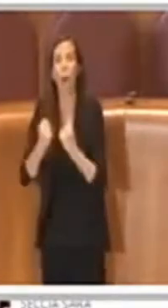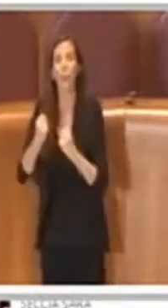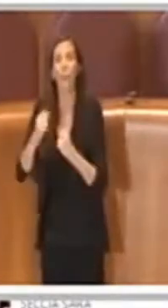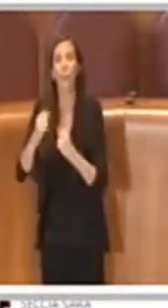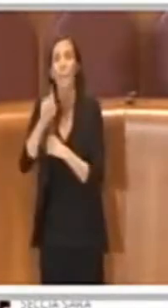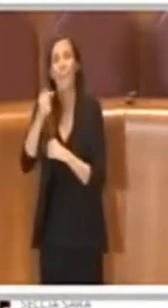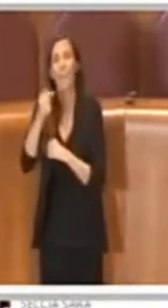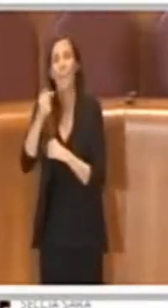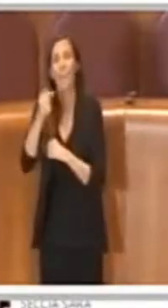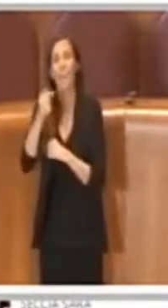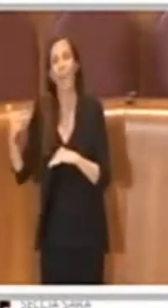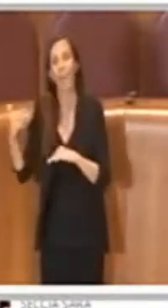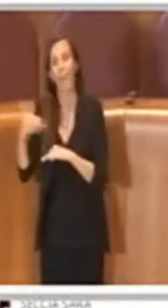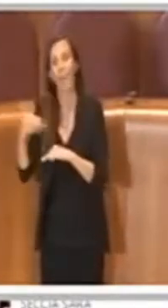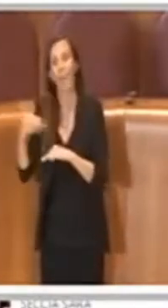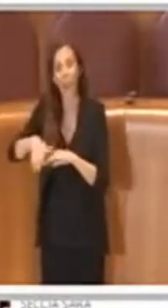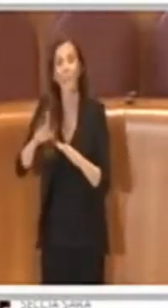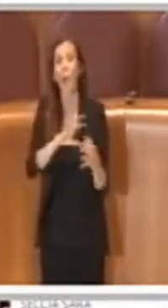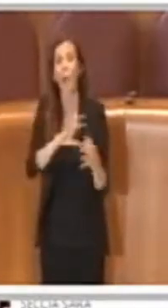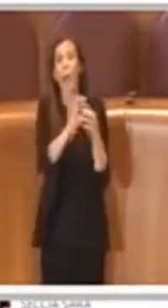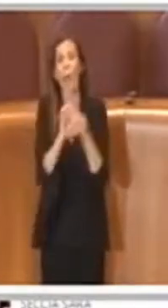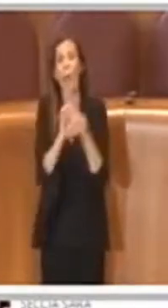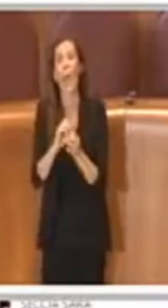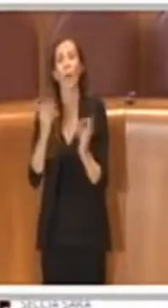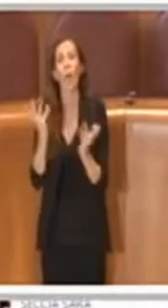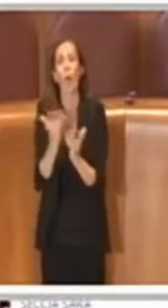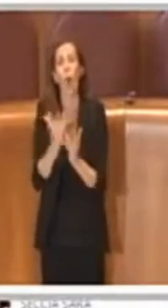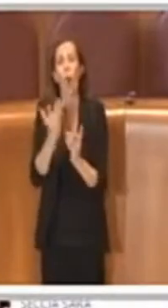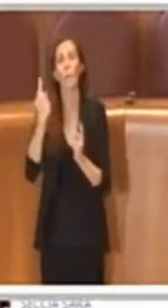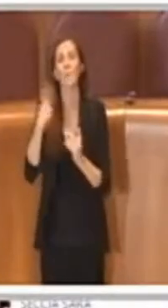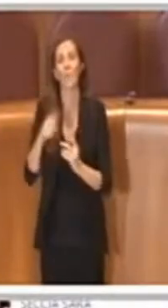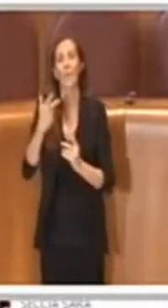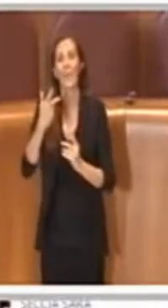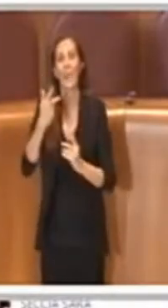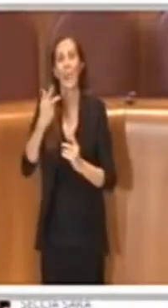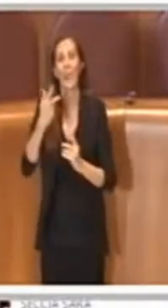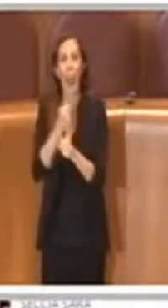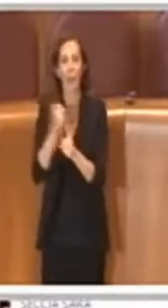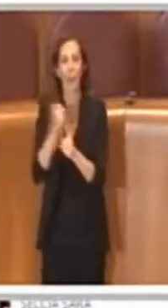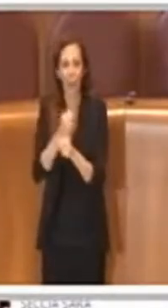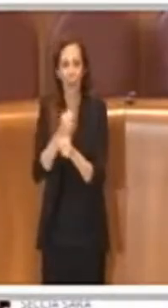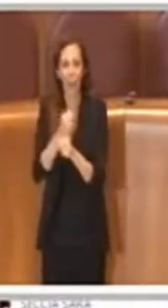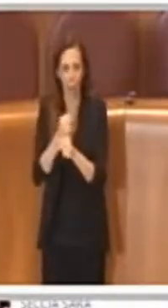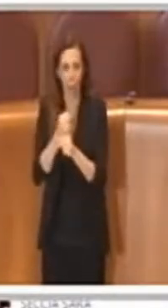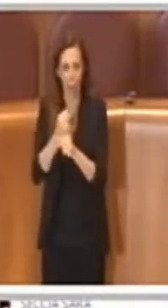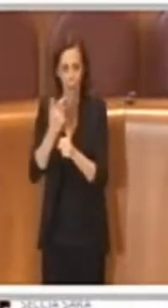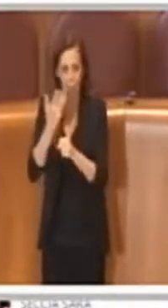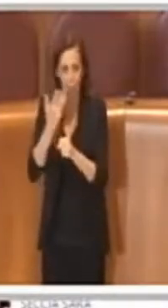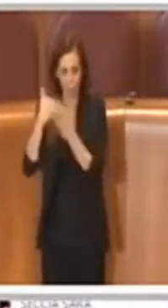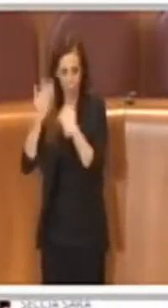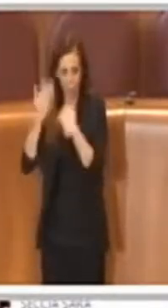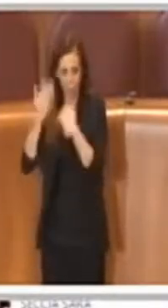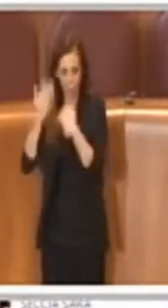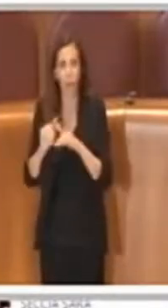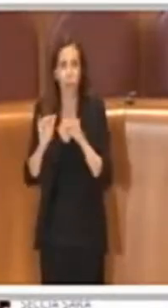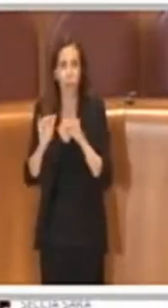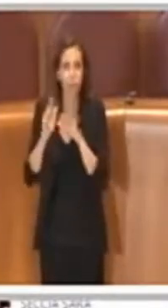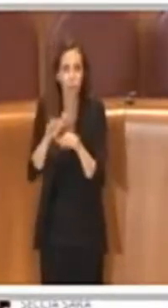dalla ZTL, e come logiche diverse hanno altri